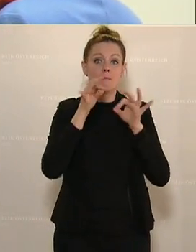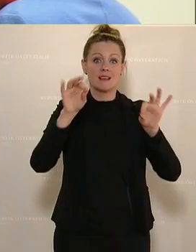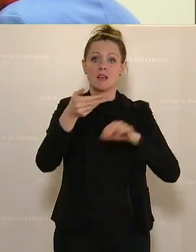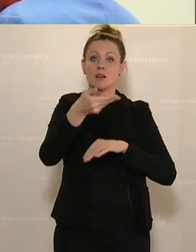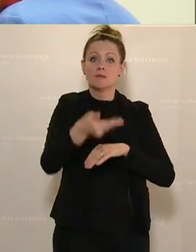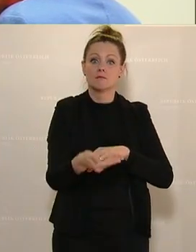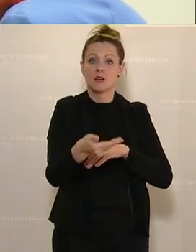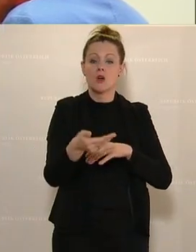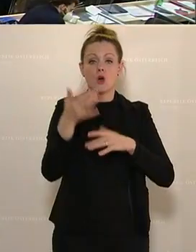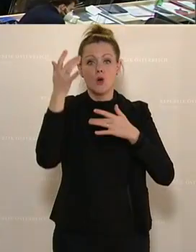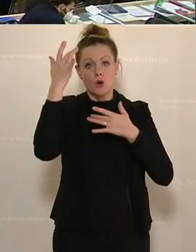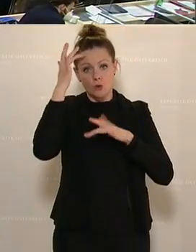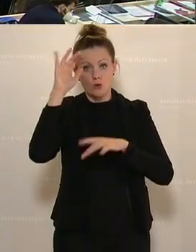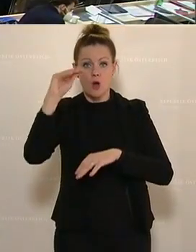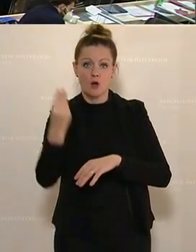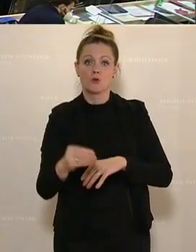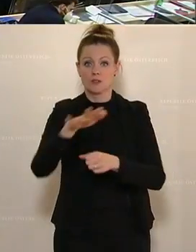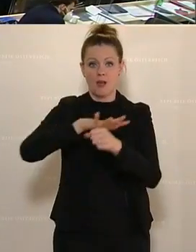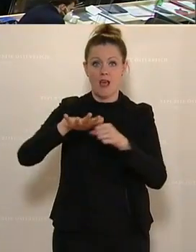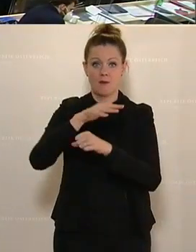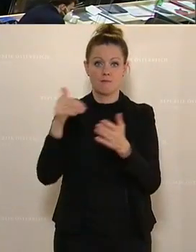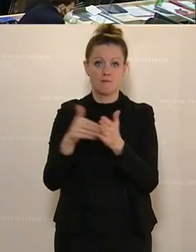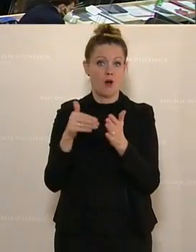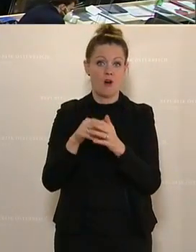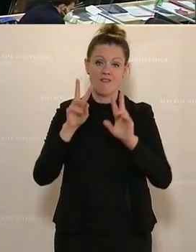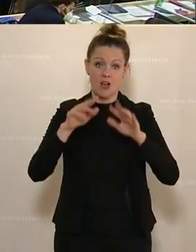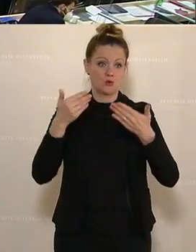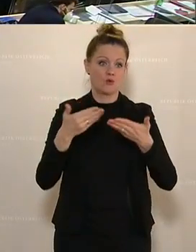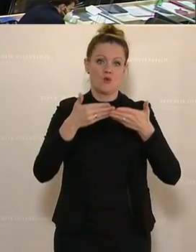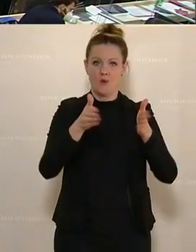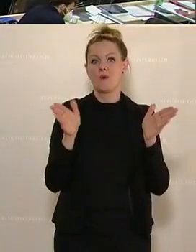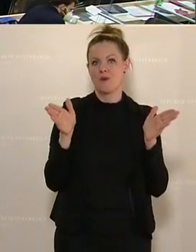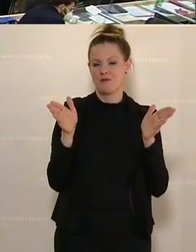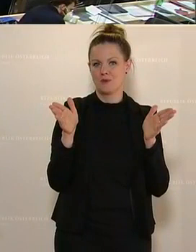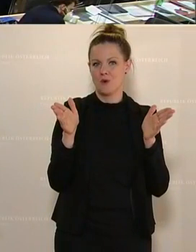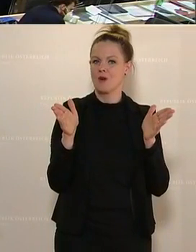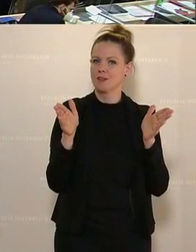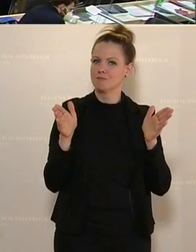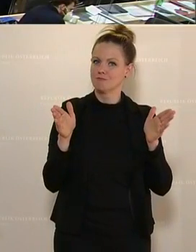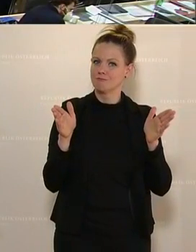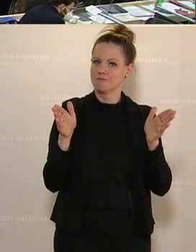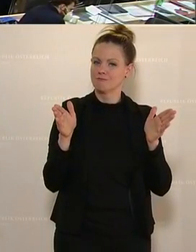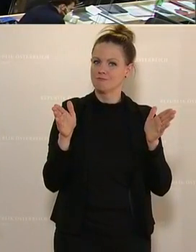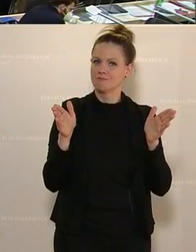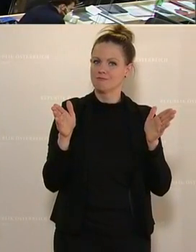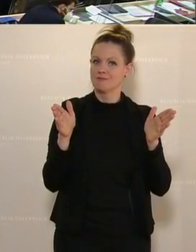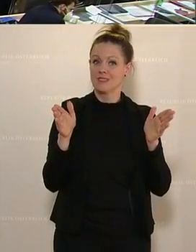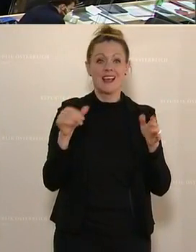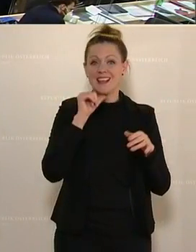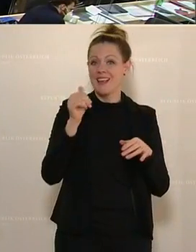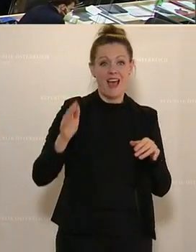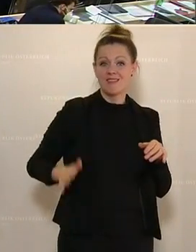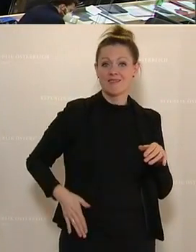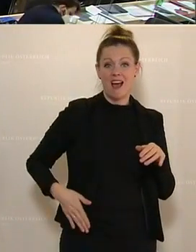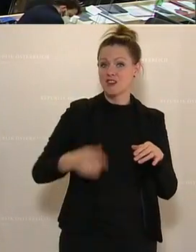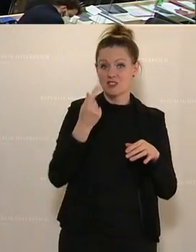Entlohnung im Kunst- und Kulturbereich erreichen wollen, würde, glaube ich, diese Öffnung, nämlich dann erst recht wieder gegen Taschengeldentlohnung